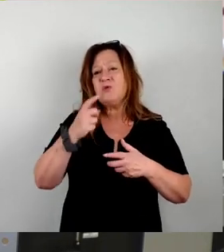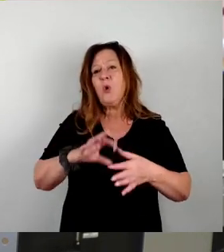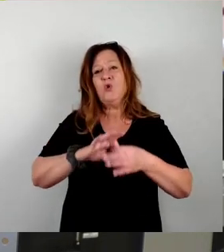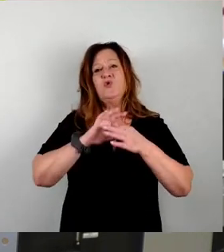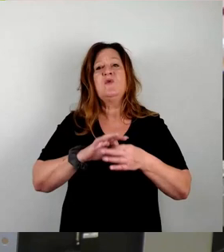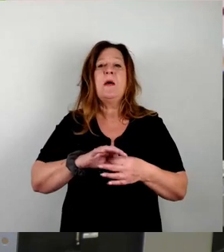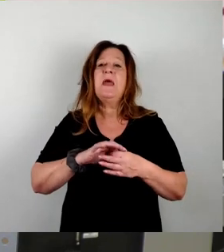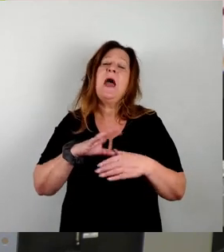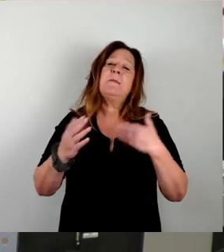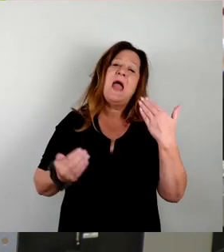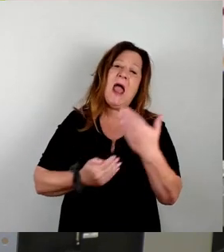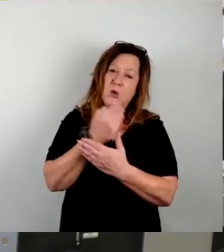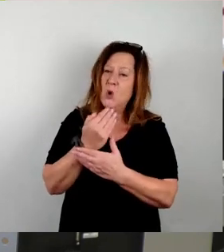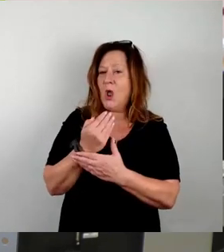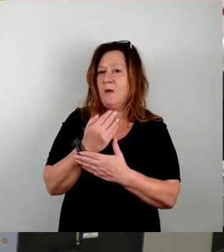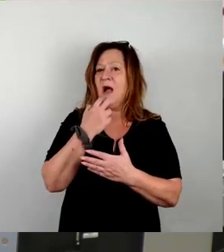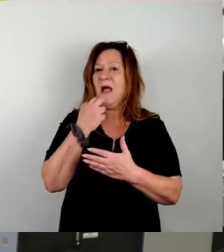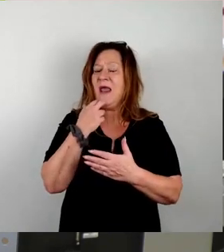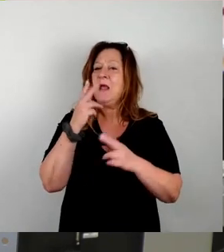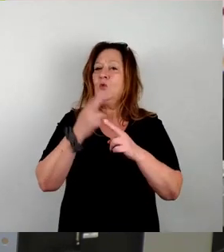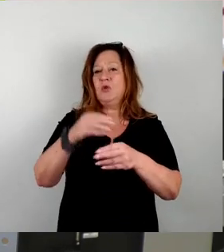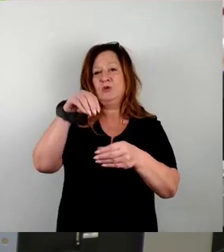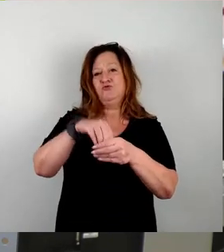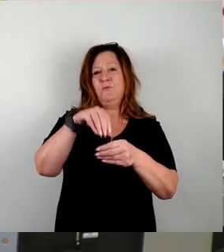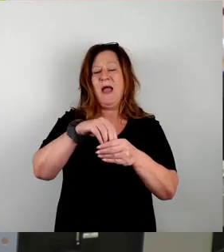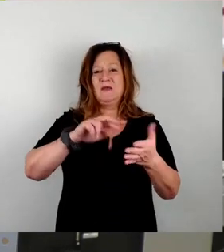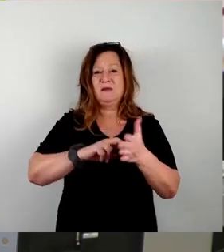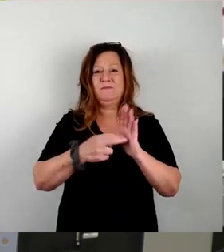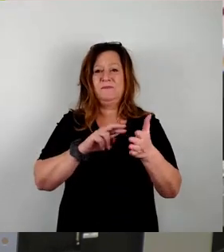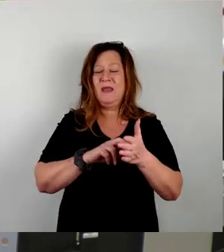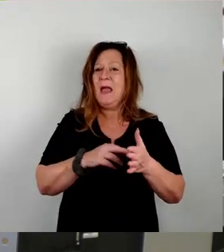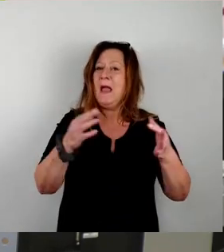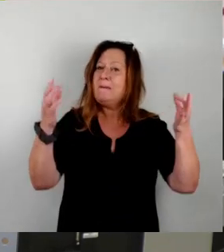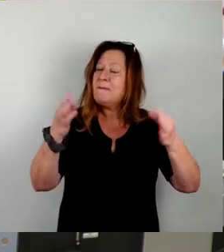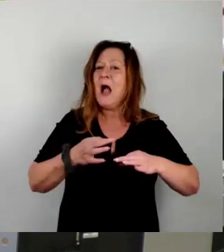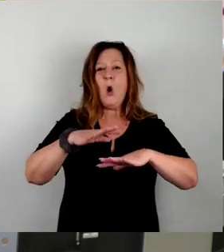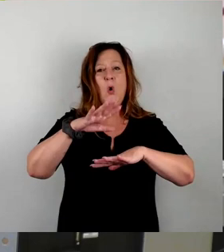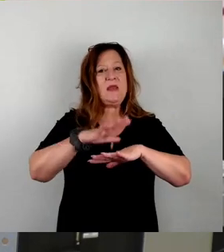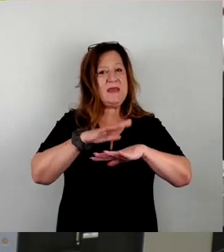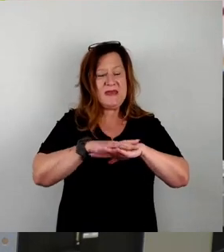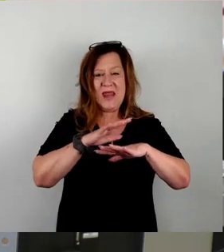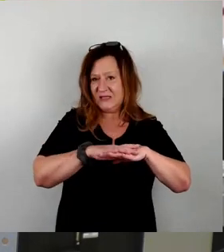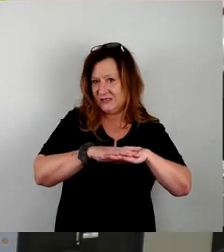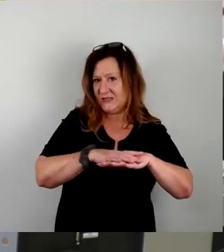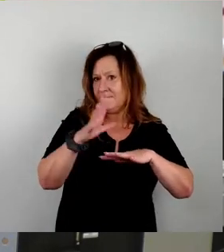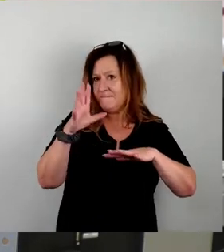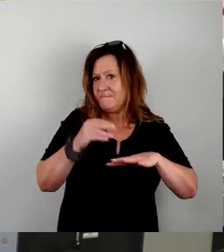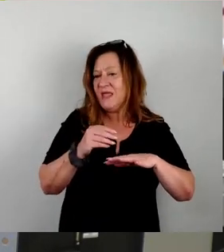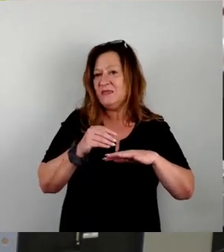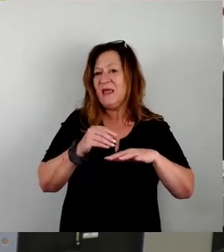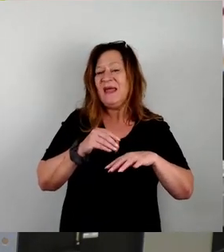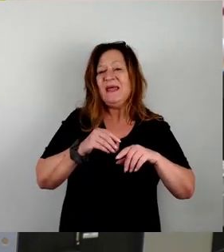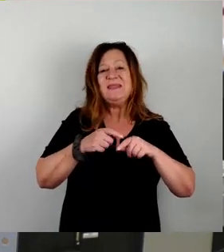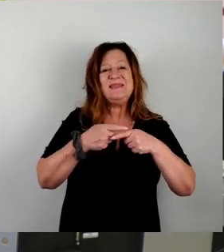genauso wie Speichertechnologien. Inselnetze in Verbindung mit dezentralen Stromerzeugern, insbesondere solche auf der Basis von erneuerbaren